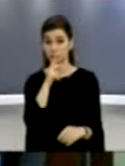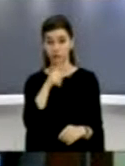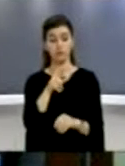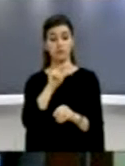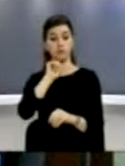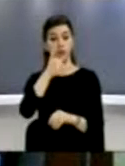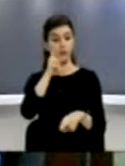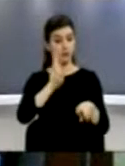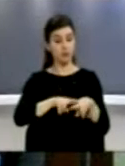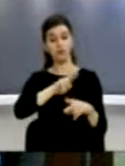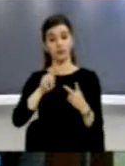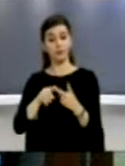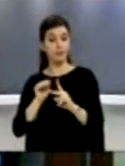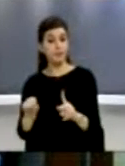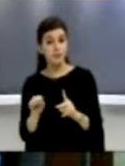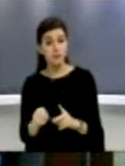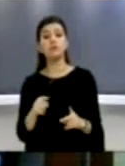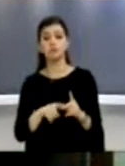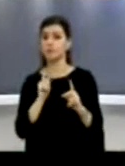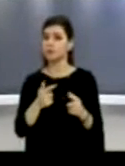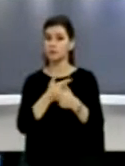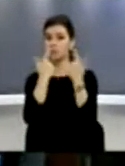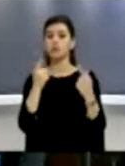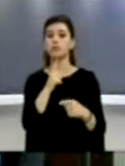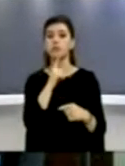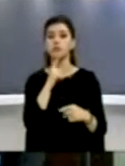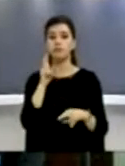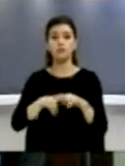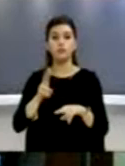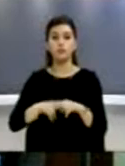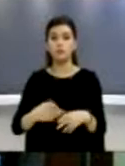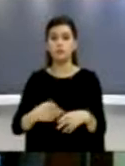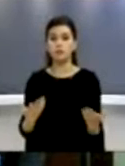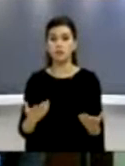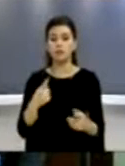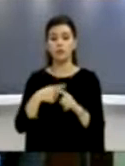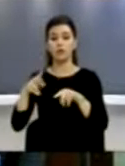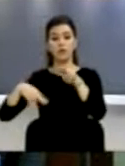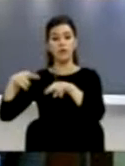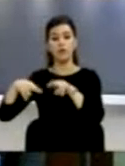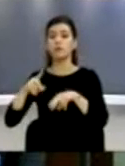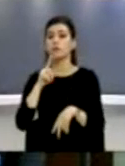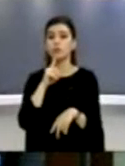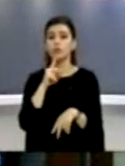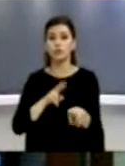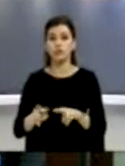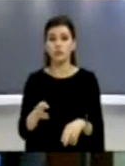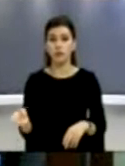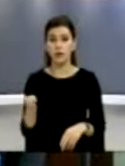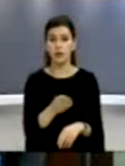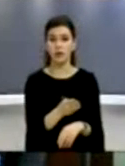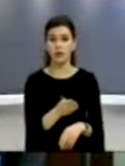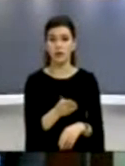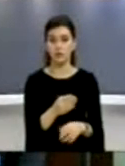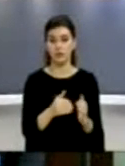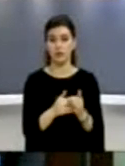emrimit si gjyçtar, duhet të qatësot se nga kush duhet vlerësohen ata gjyçtarë dhe mendoj se do të duhet të shkruj që është komisioni